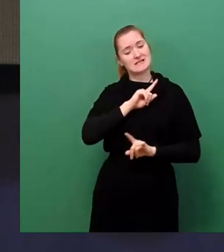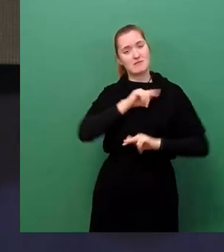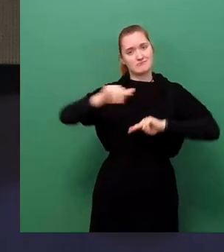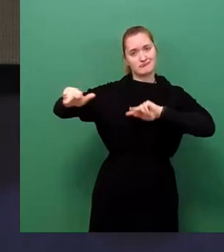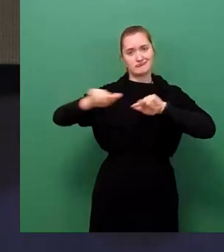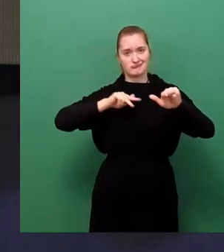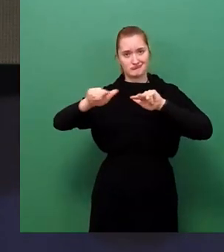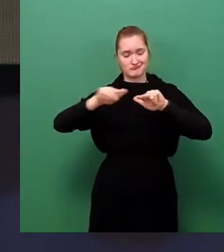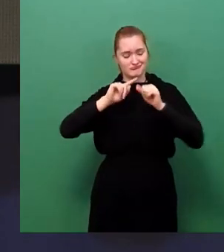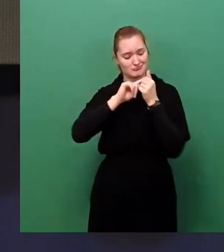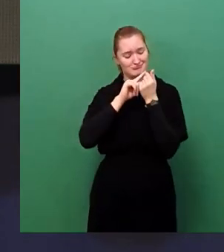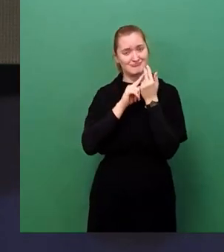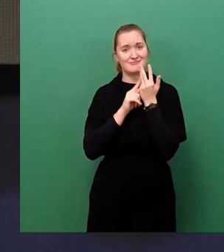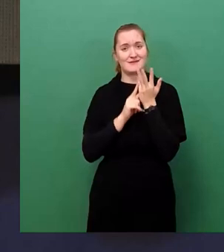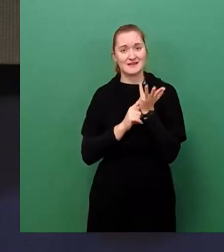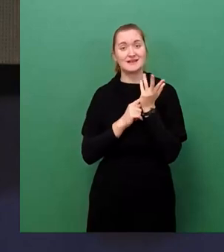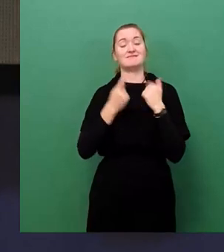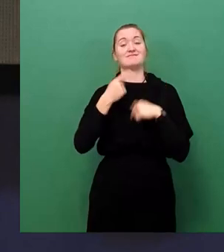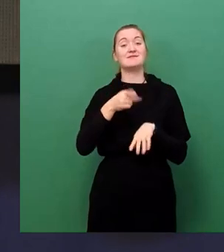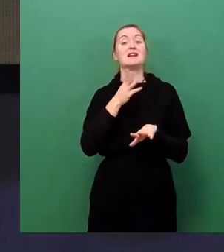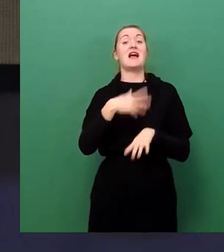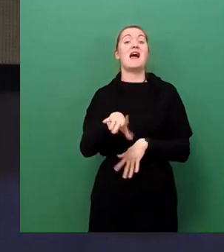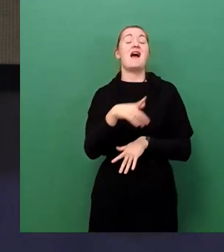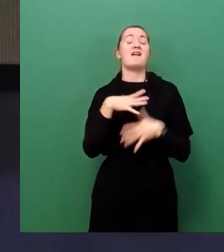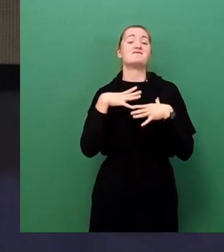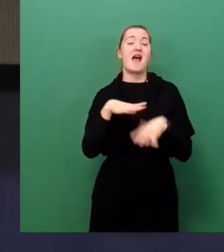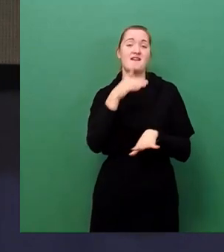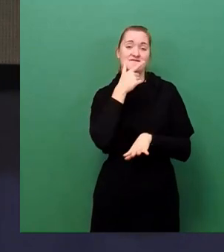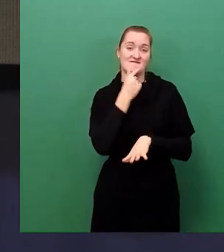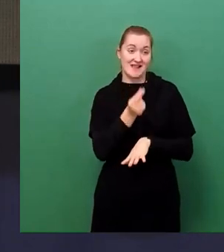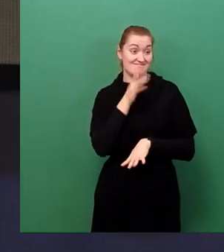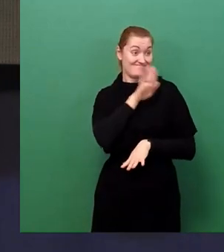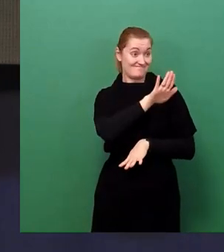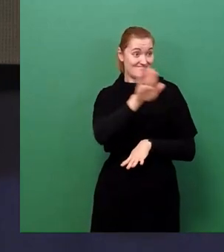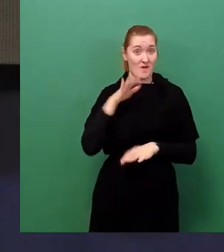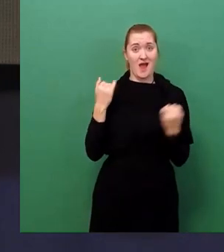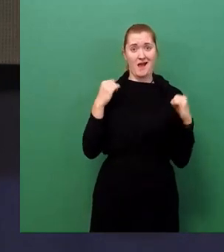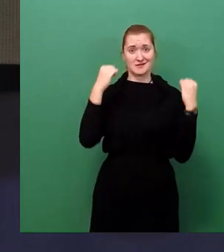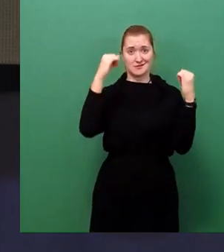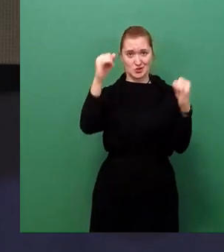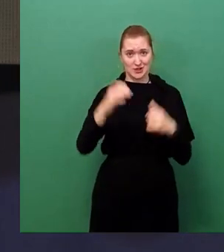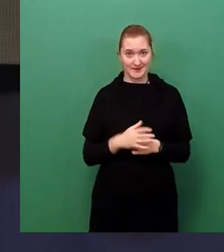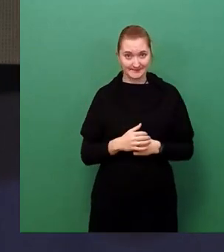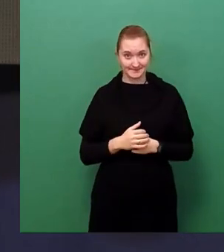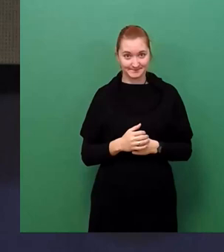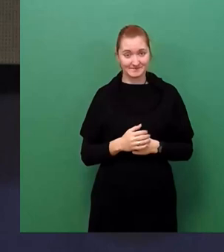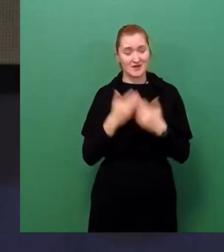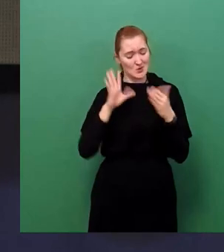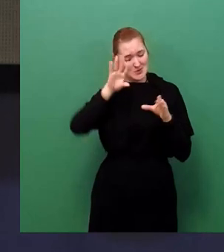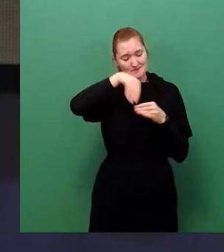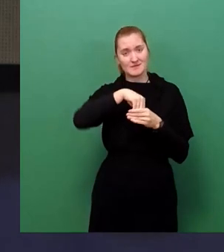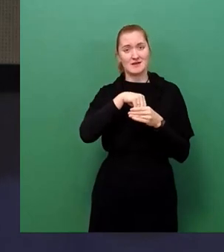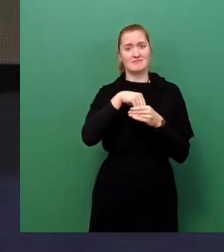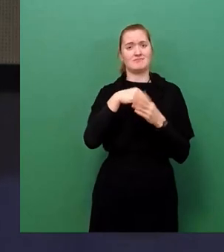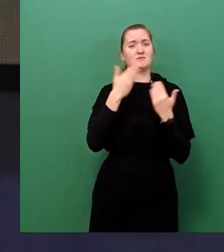Prinzipien der freiwillig engagierten Stadtgesellschaft. Das gilt im ureigenen Interesse genauso